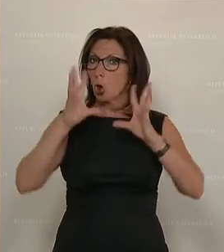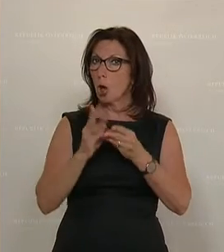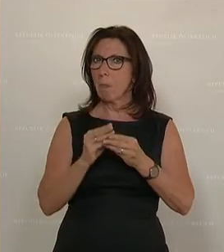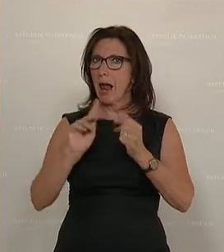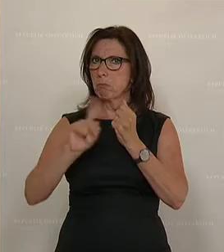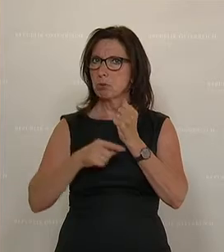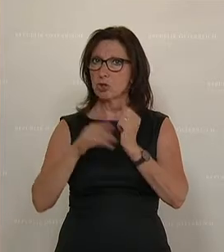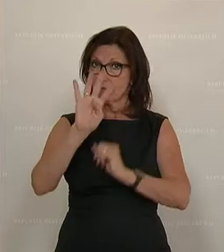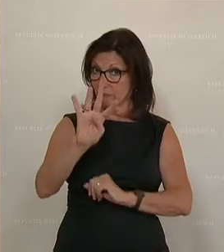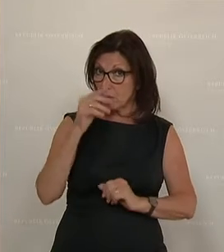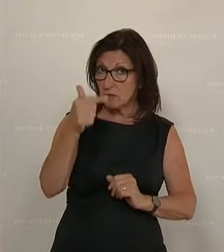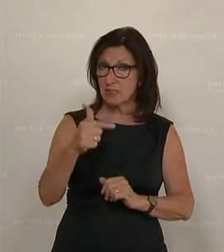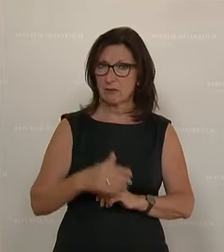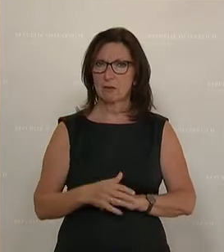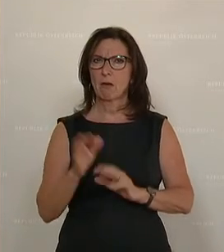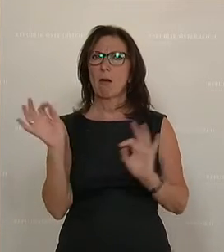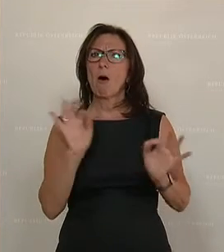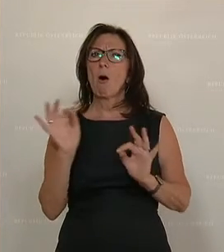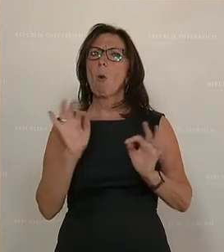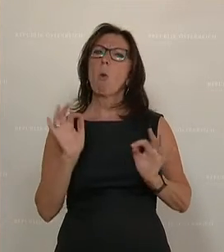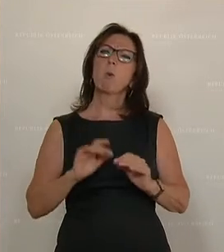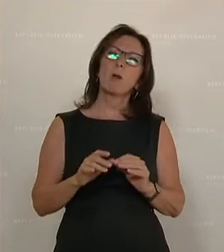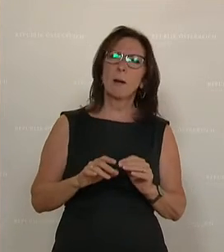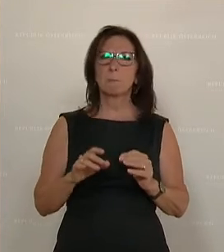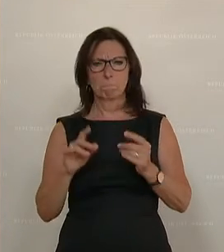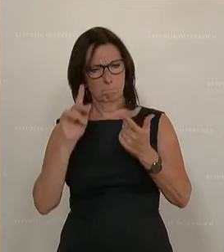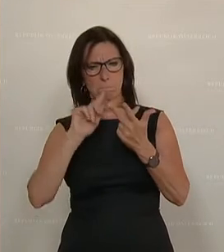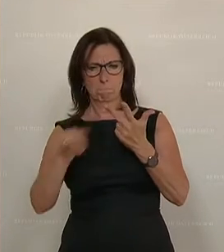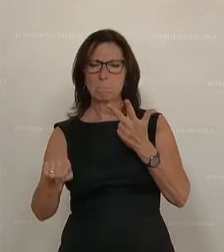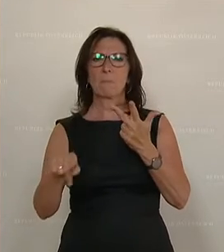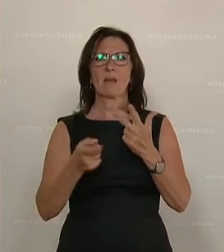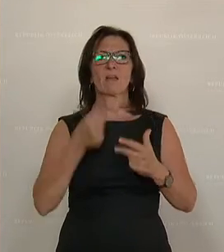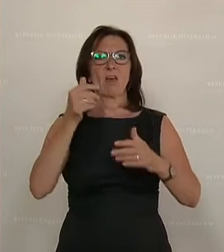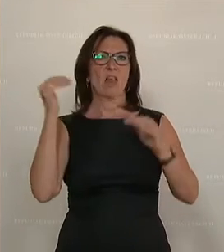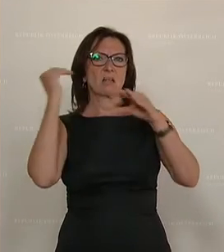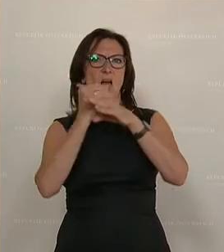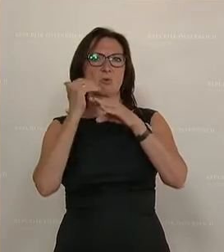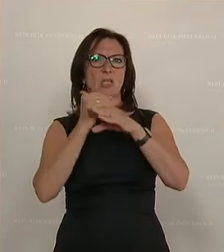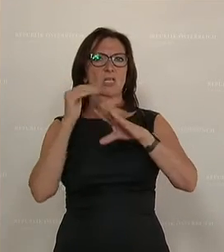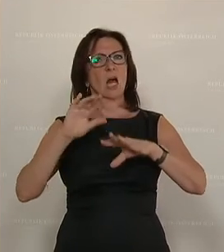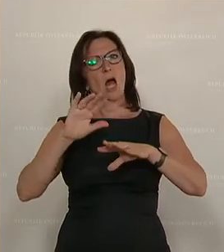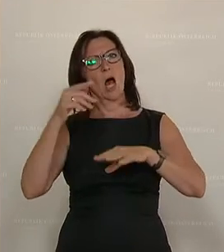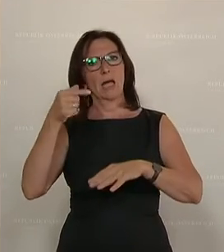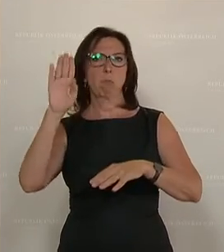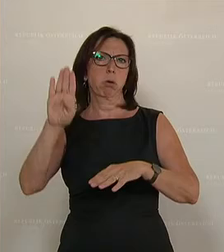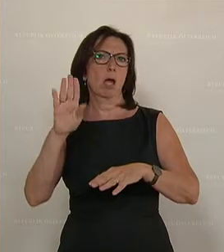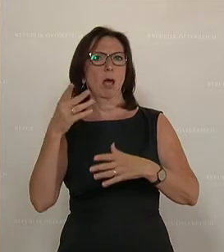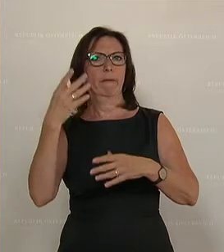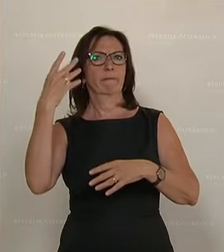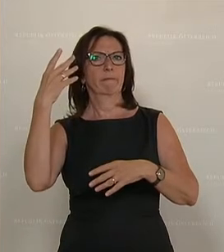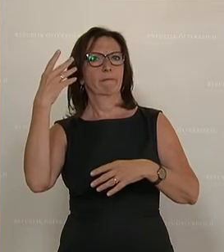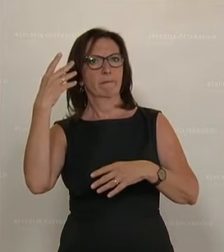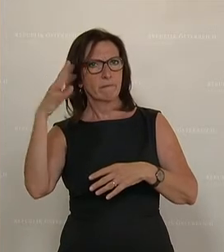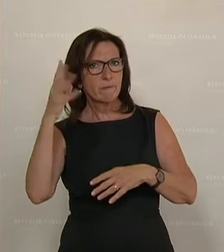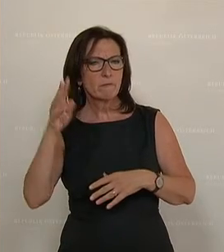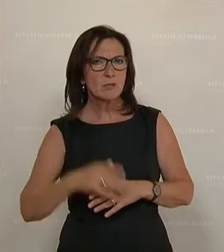24 oder dort, wo es um Finanzausgleich geht, im Globalbudget 44. Und wenn